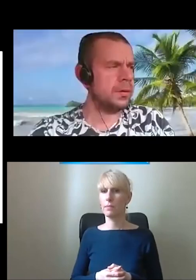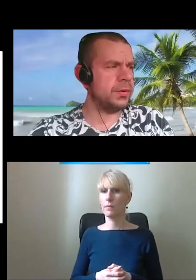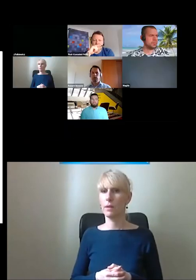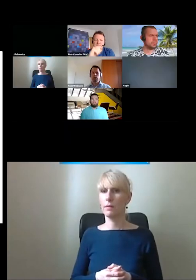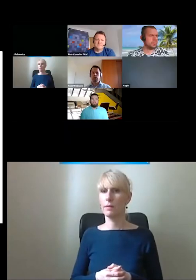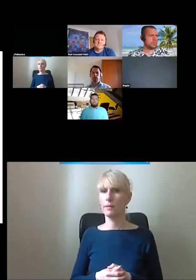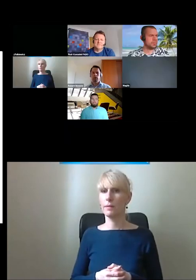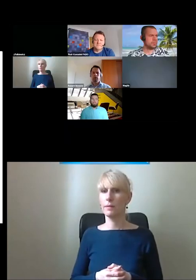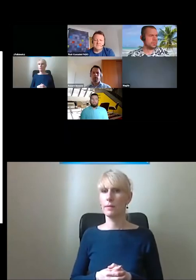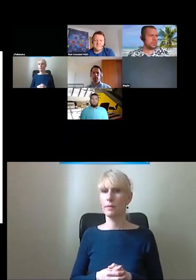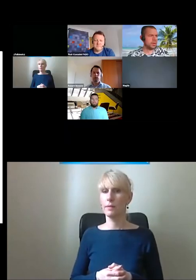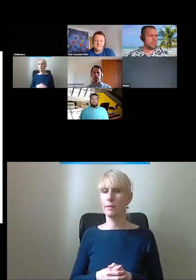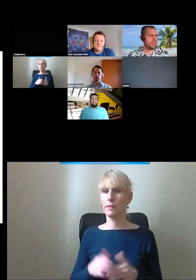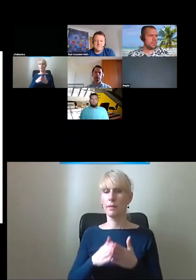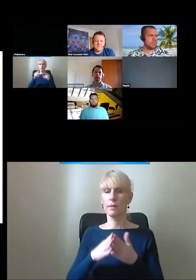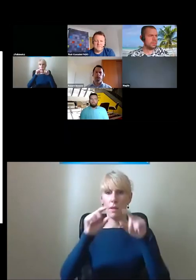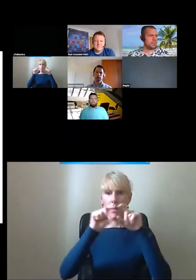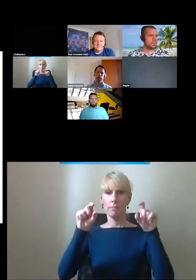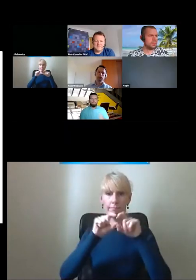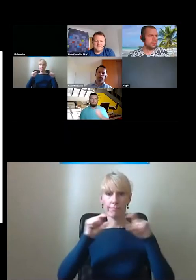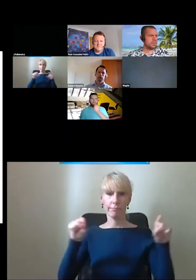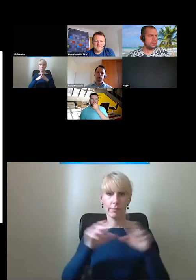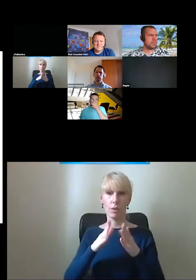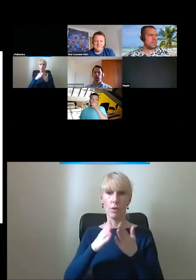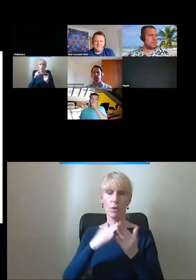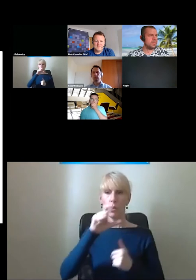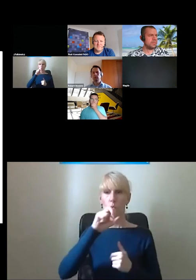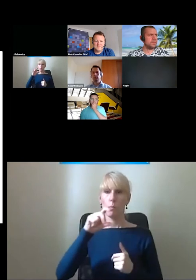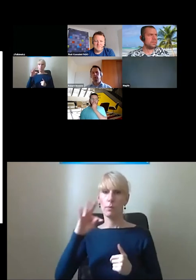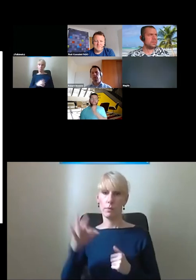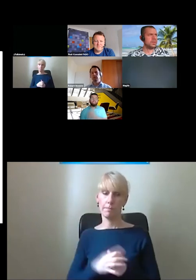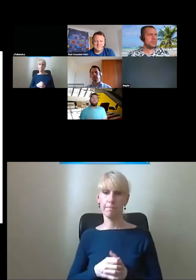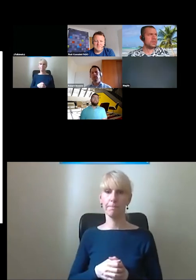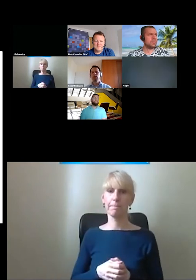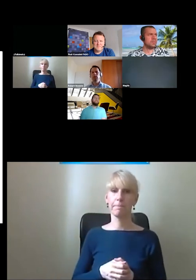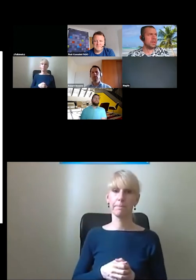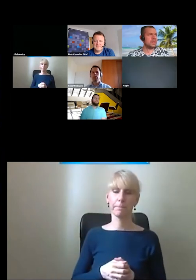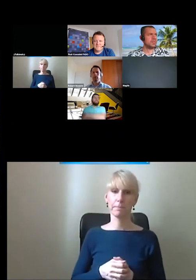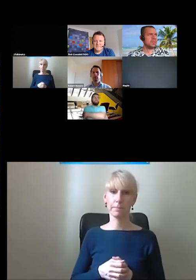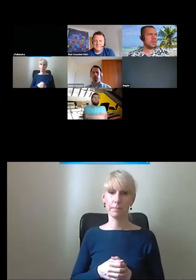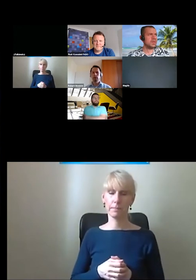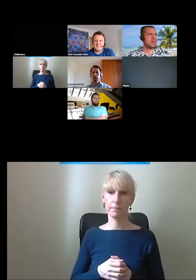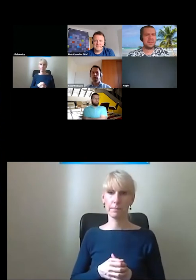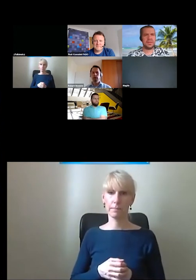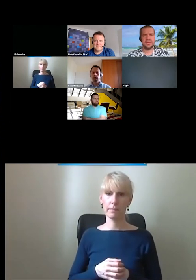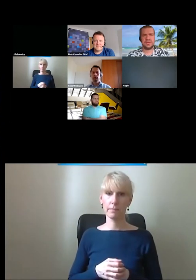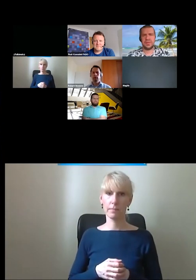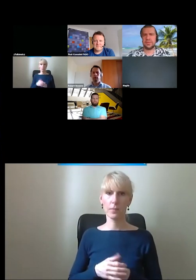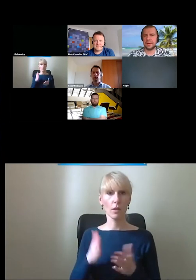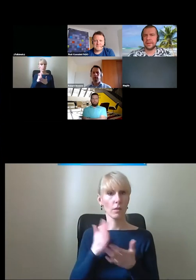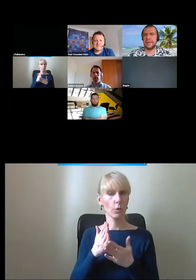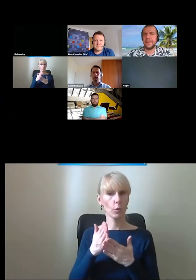Na środku ekranu logotyp CUPT, poniżej napis Centrum Unijnych Projektów Transportowych. Dobrze. To ja sobie powolę przerwać,